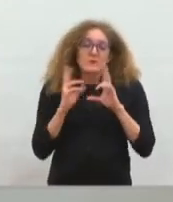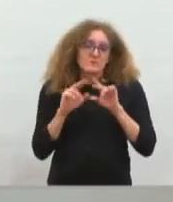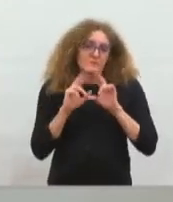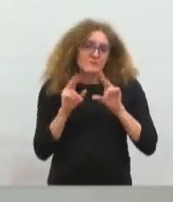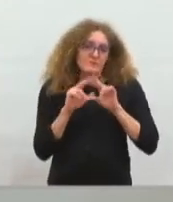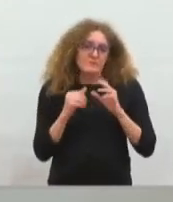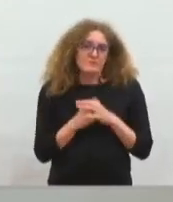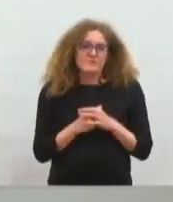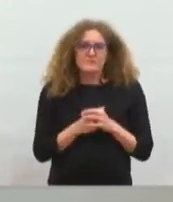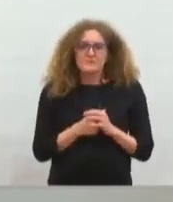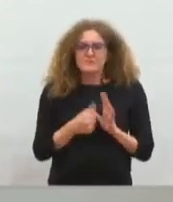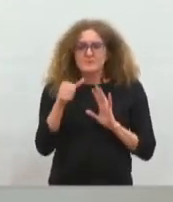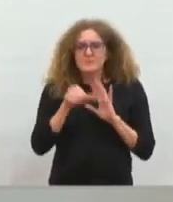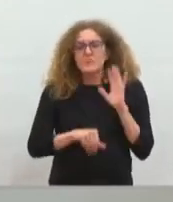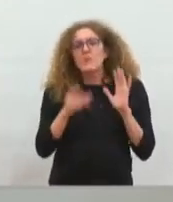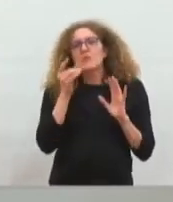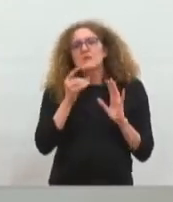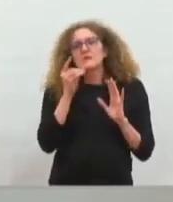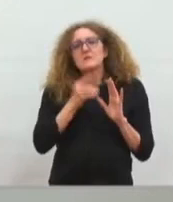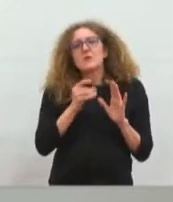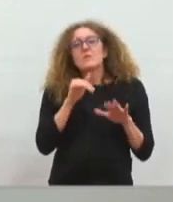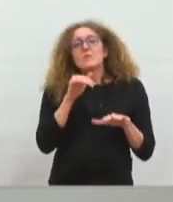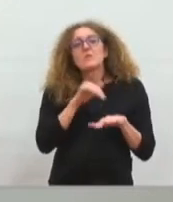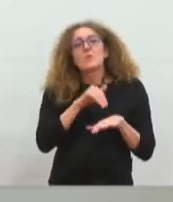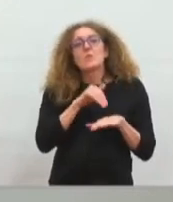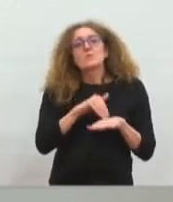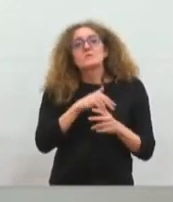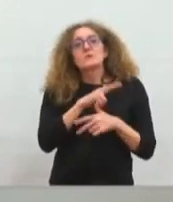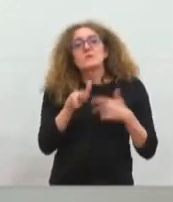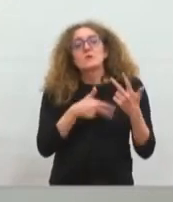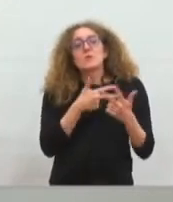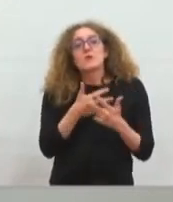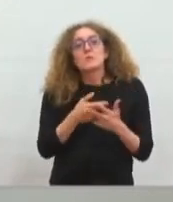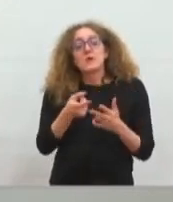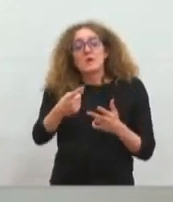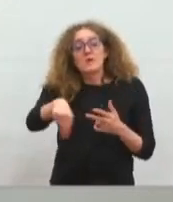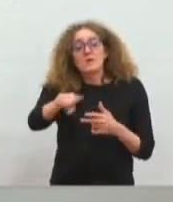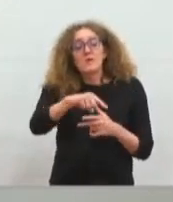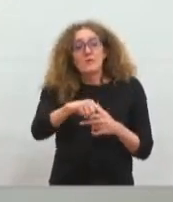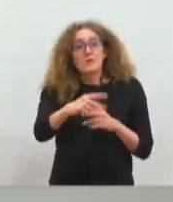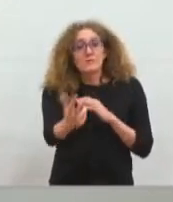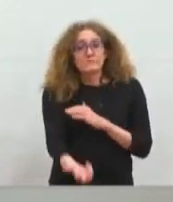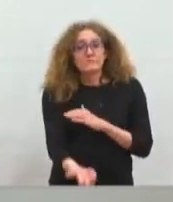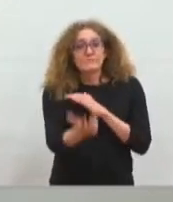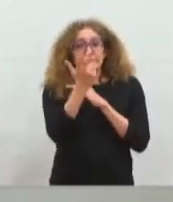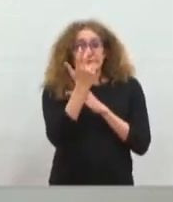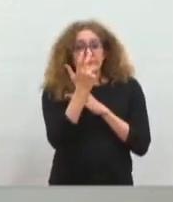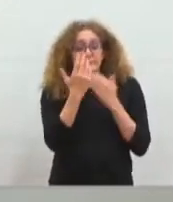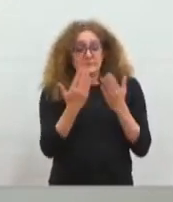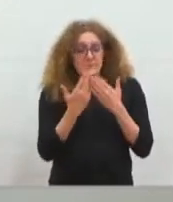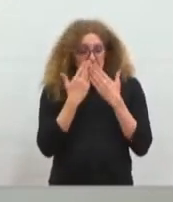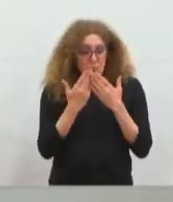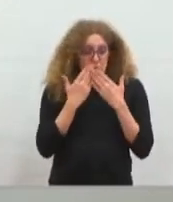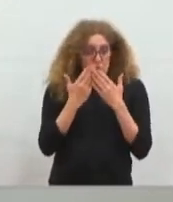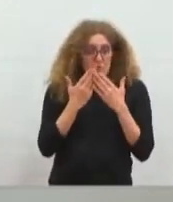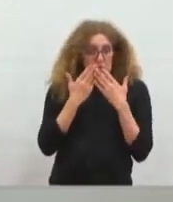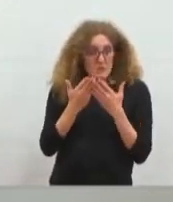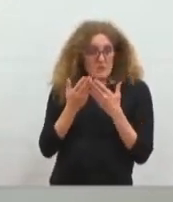décembre, au Conseil métropolitain de décembre, vous nous avez mandaté pour étudier les conséquences de toute nature